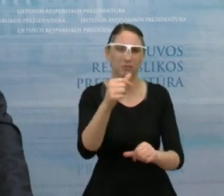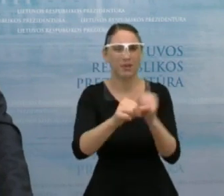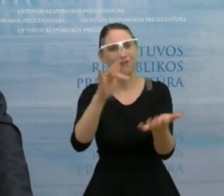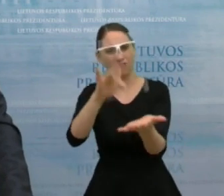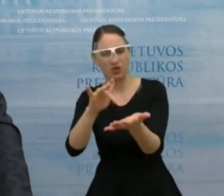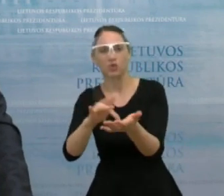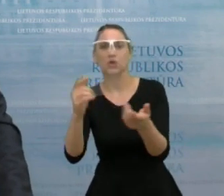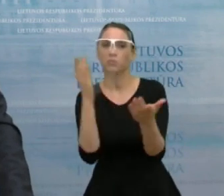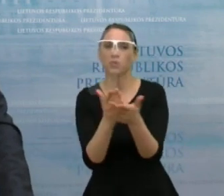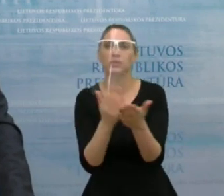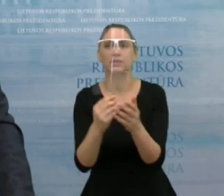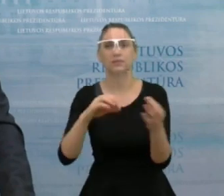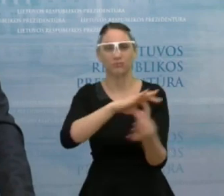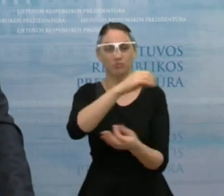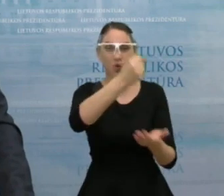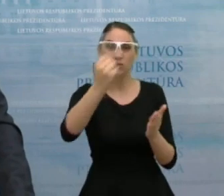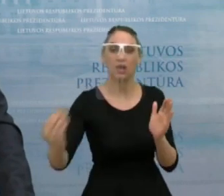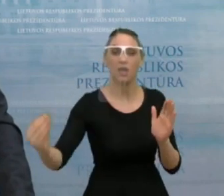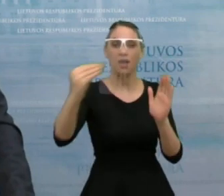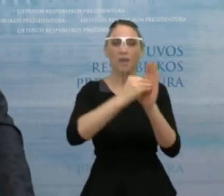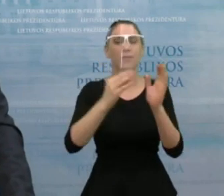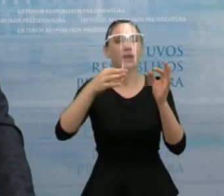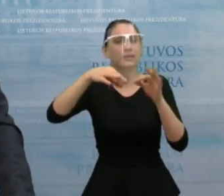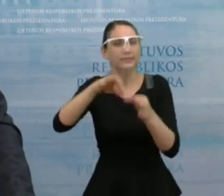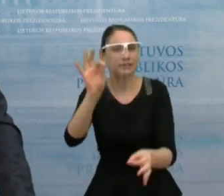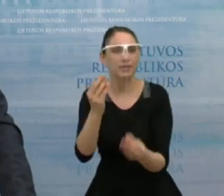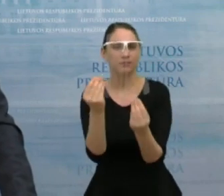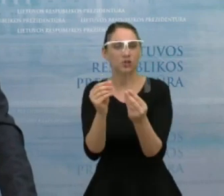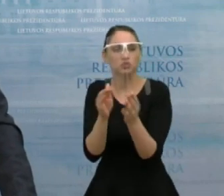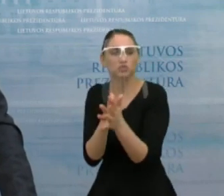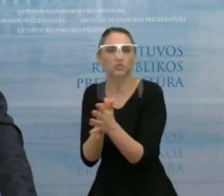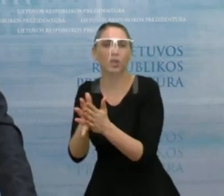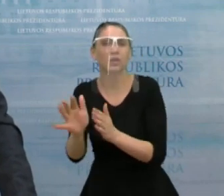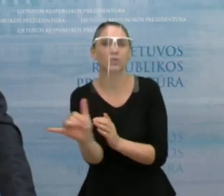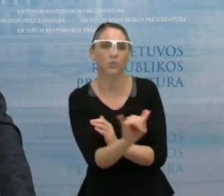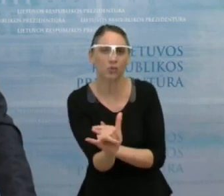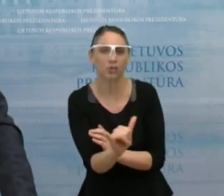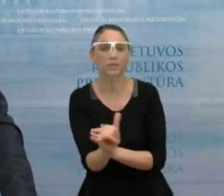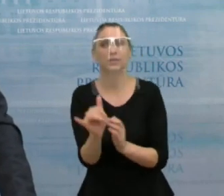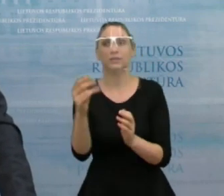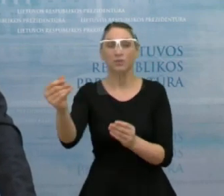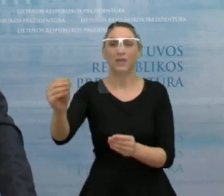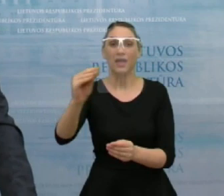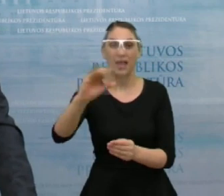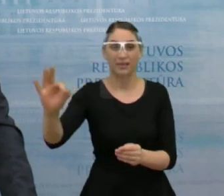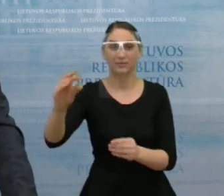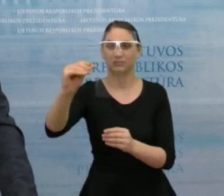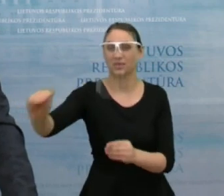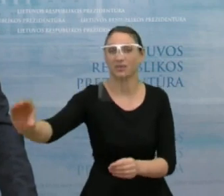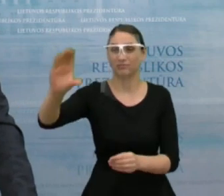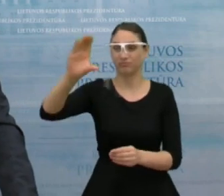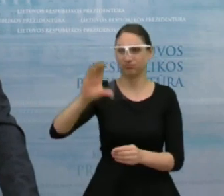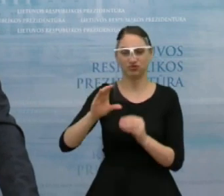kiekvienu iš šio projektų teisingą kaštų nudos analizę, kad kiekvienas išleitas euros iš ES pinigų